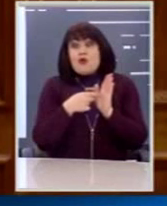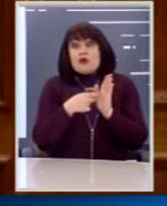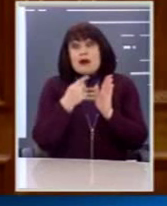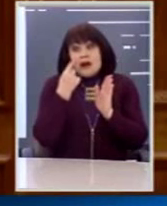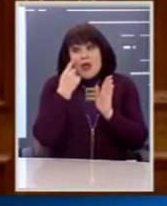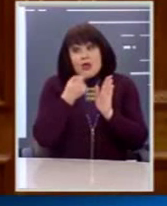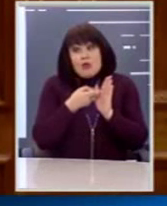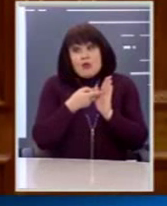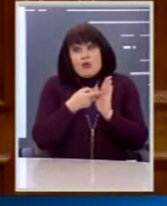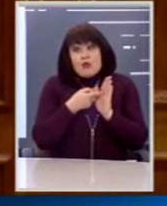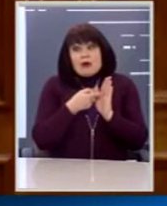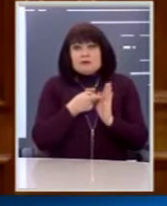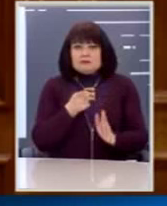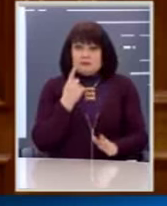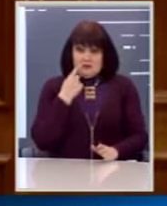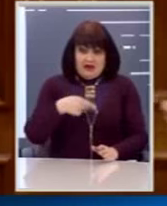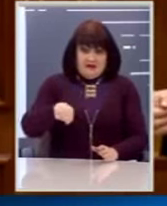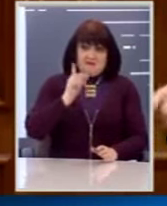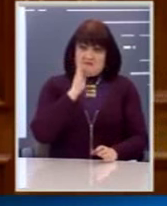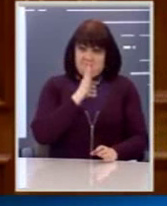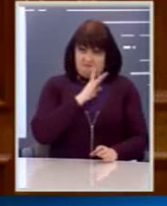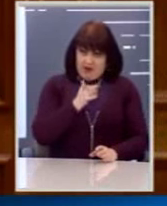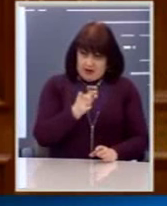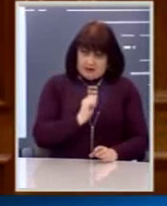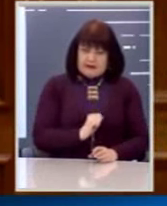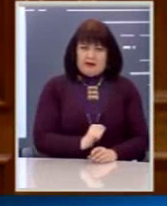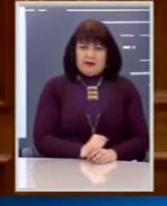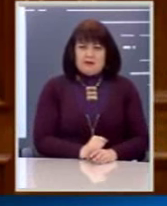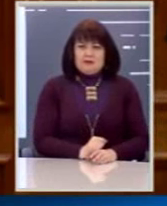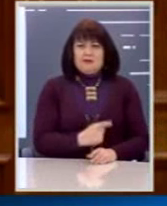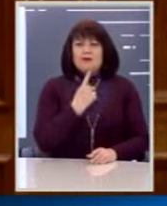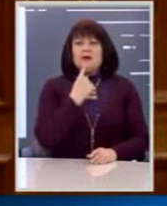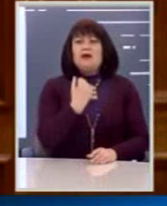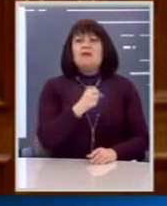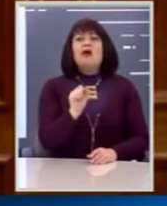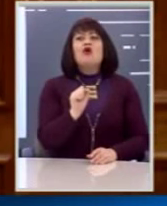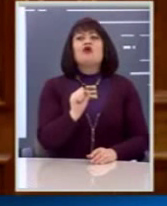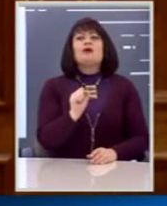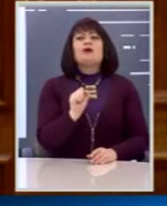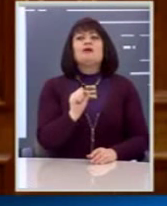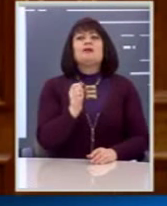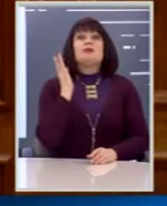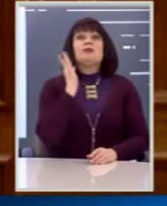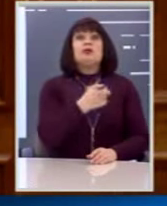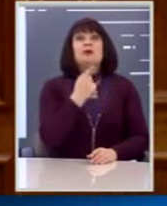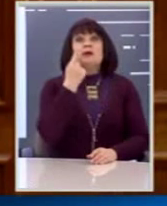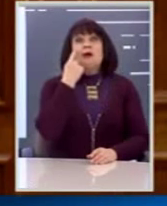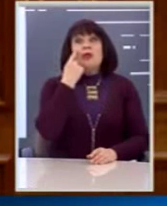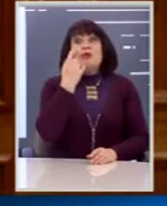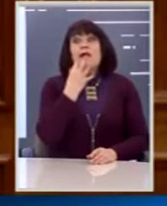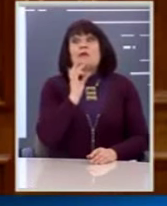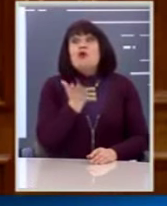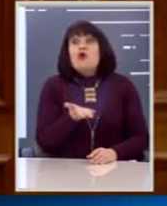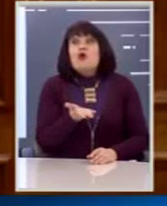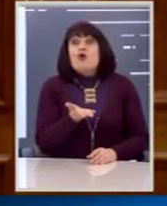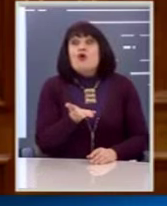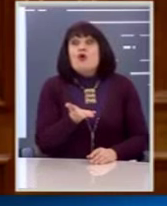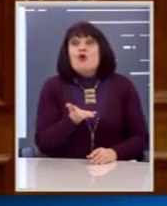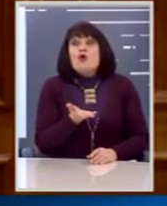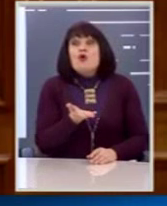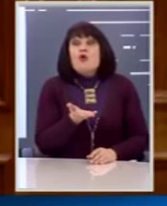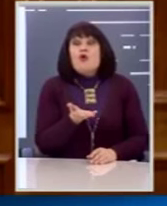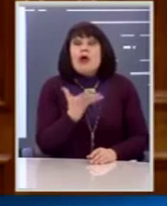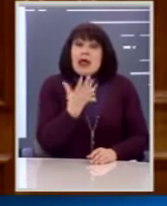κάνει, θα εκτεθείτε και λέει διαφωνώ να ασκηθεί δίωξη να δούμε την αιτιολόγηση γιατί μπορεί και να μην